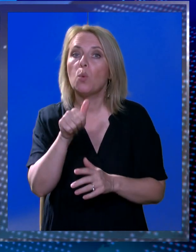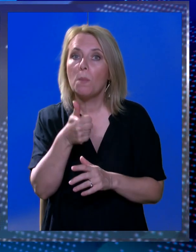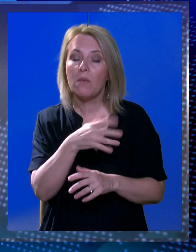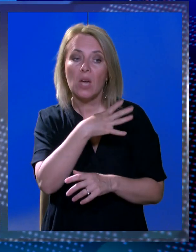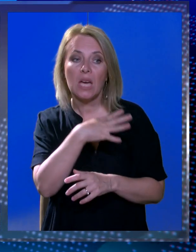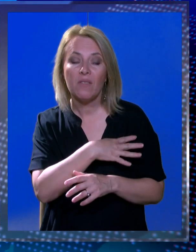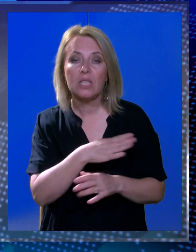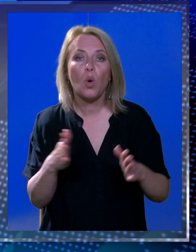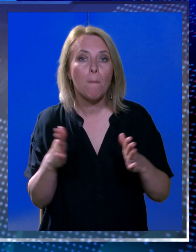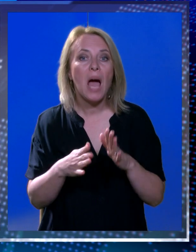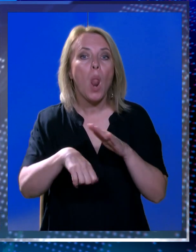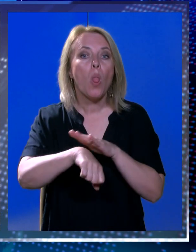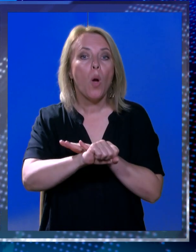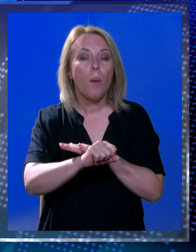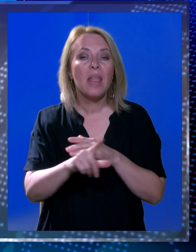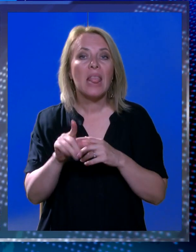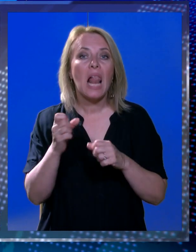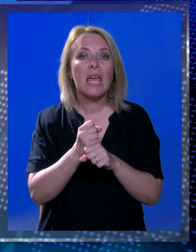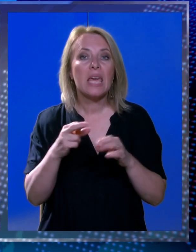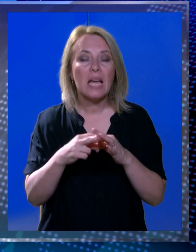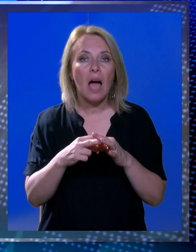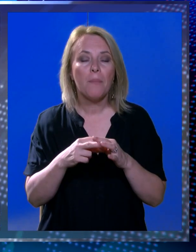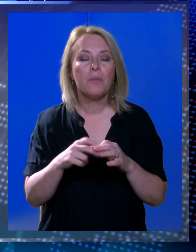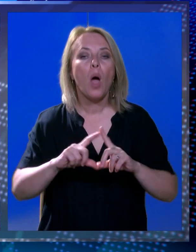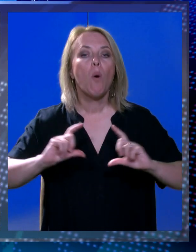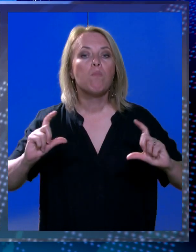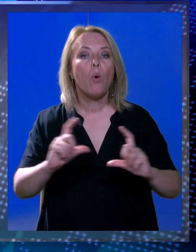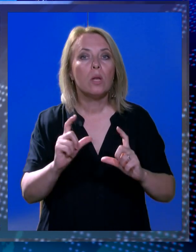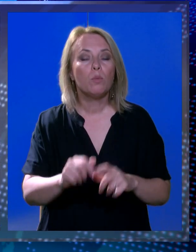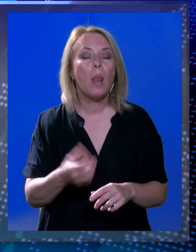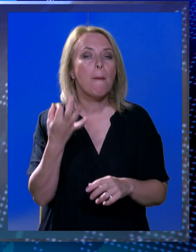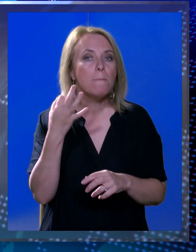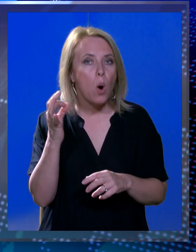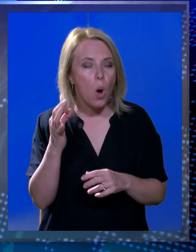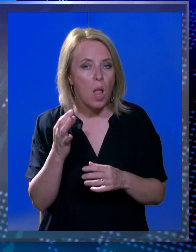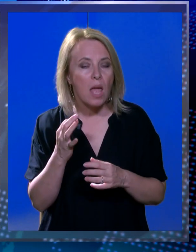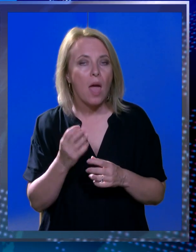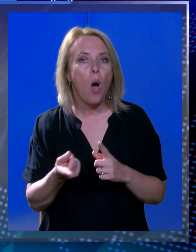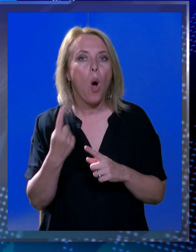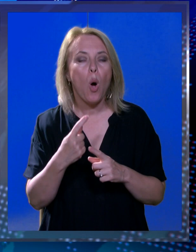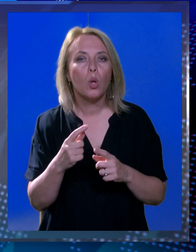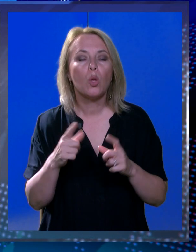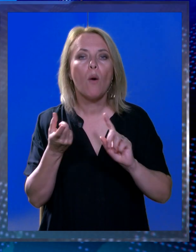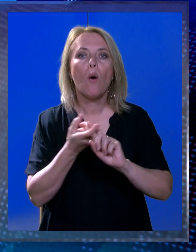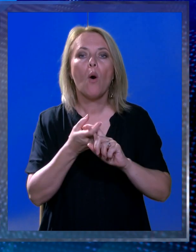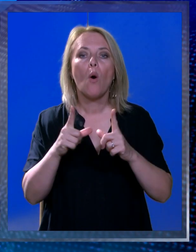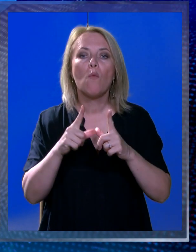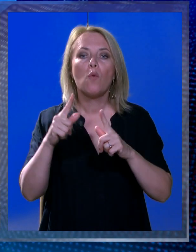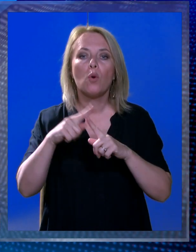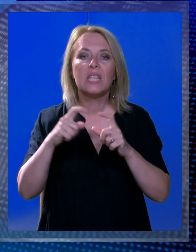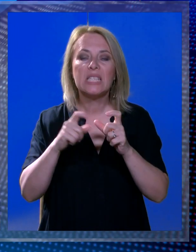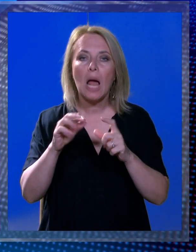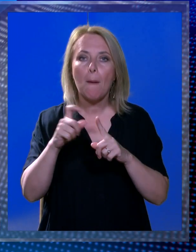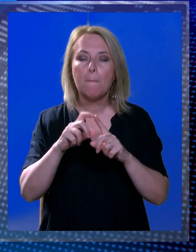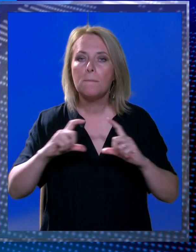Hrvatskoj malonogometnoj ligi prvu u gostima. U Puli su bili bolji od Futsal Pule 4-2 a veliki doprinos za